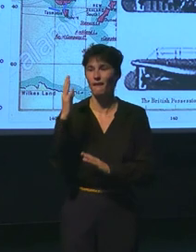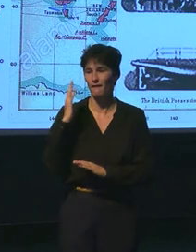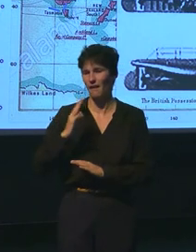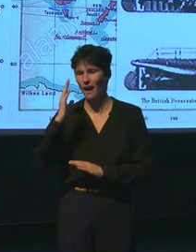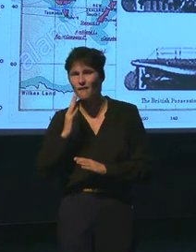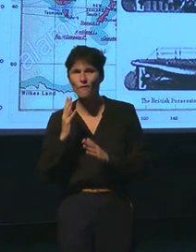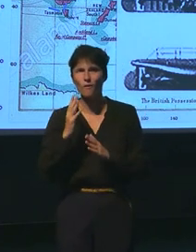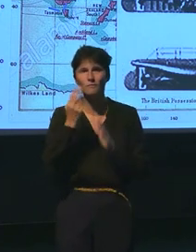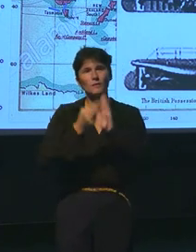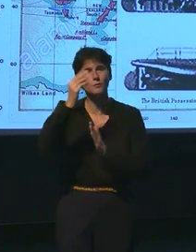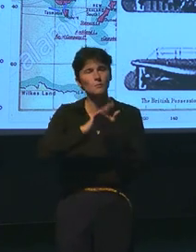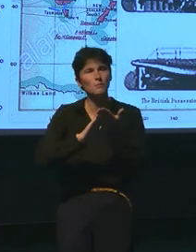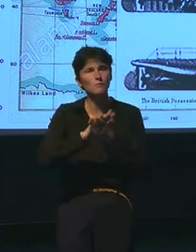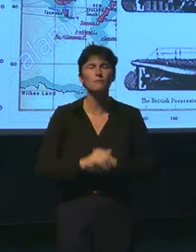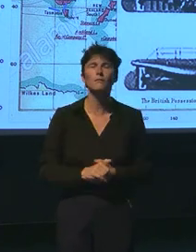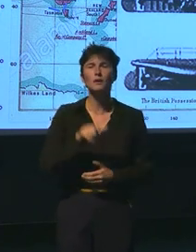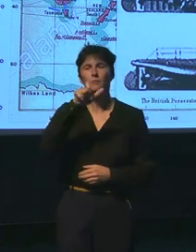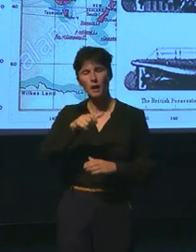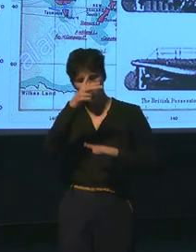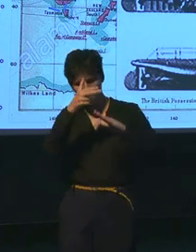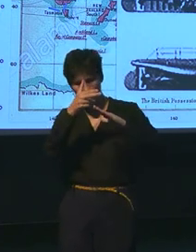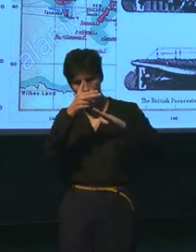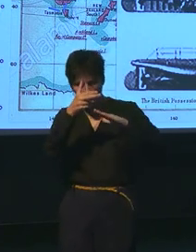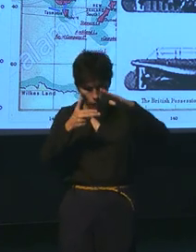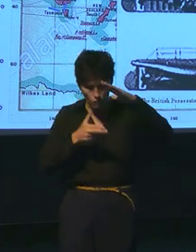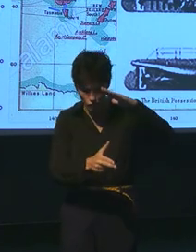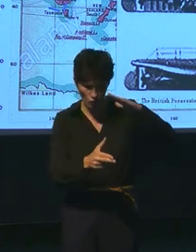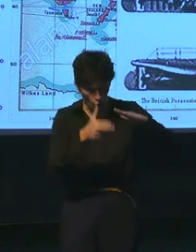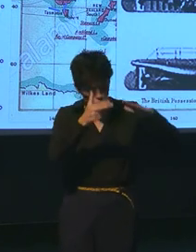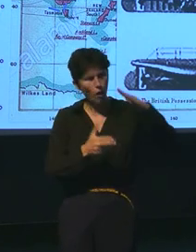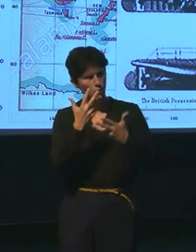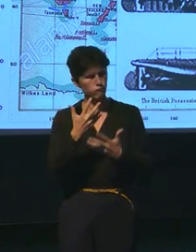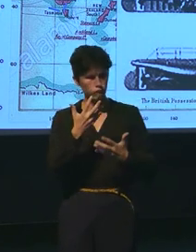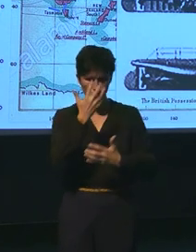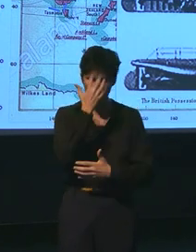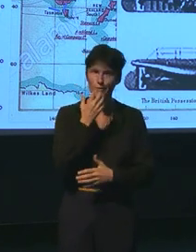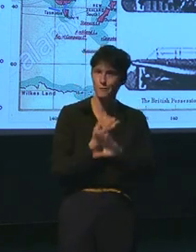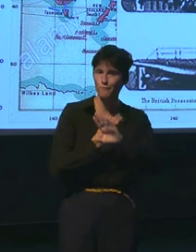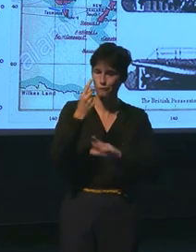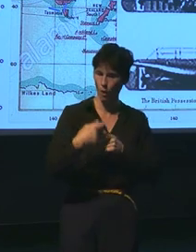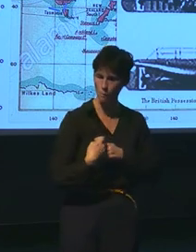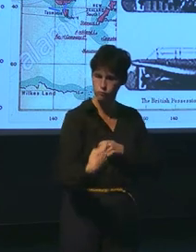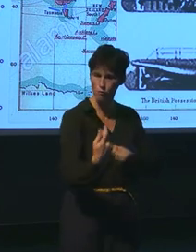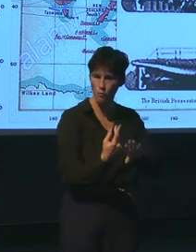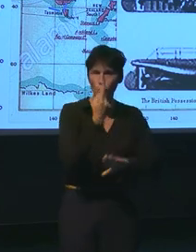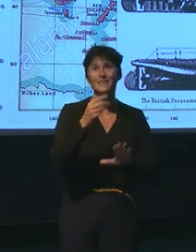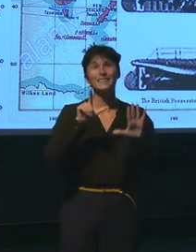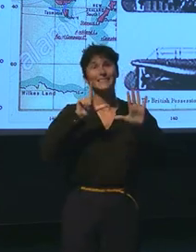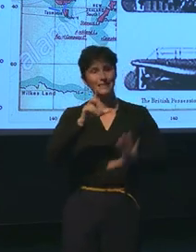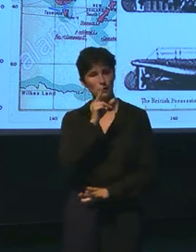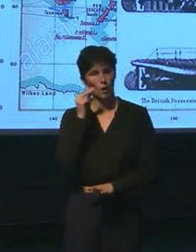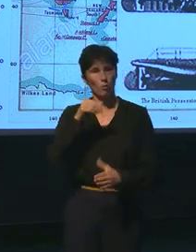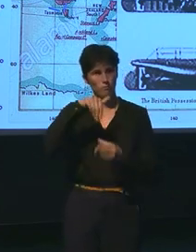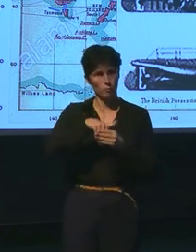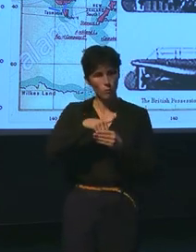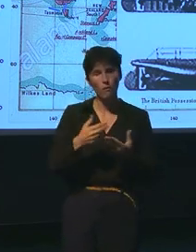le plonger. Un sous-marin plus sérieux, plus long, avec sept hommes à bord, mais cette fois avec un moteur modeste,